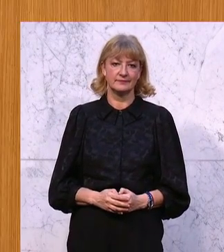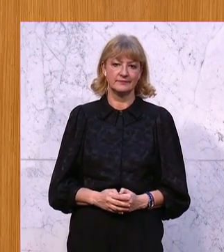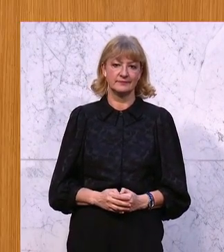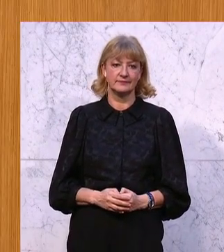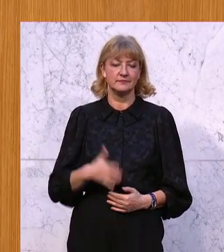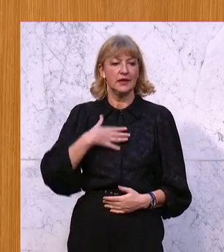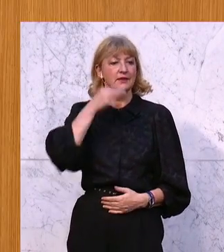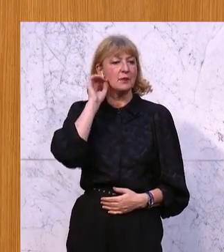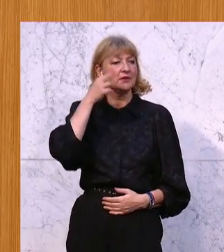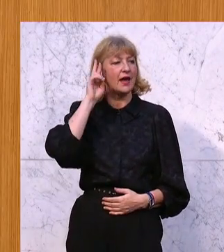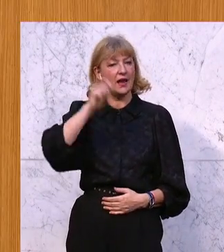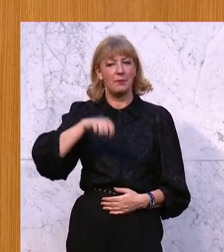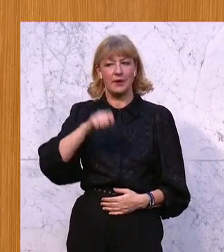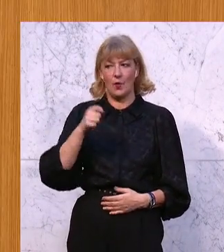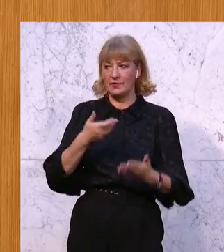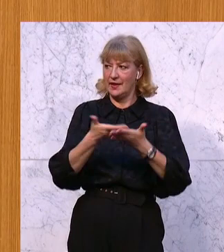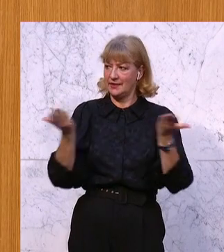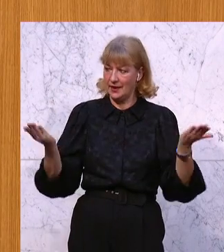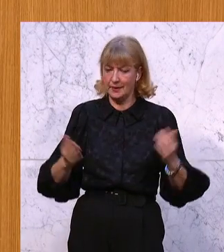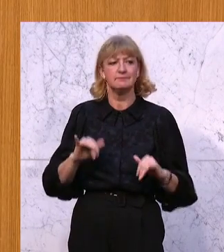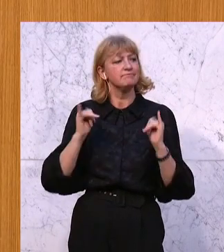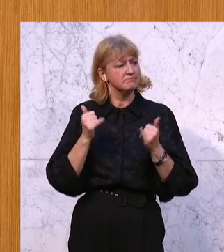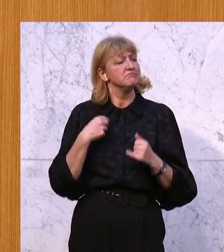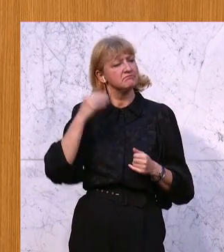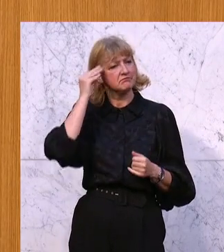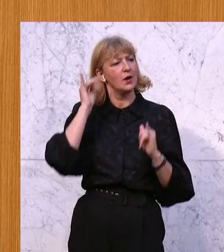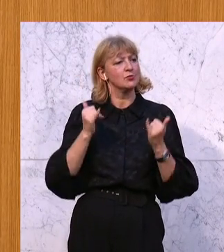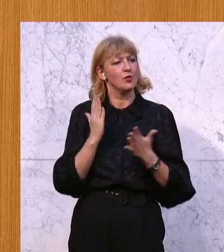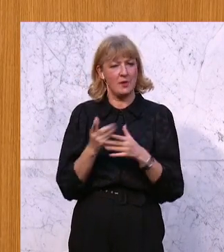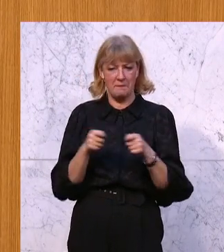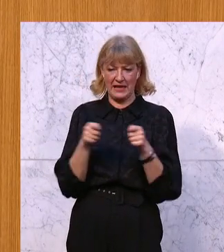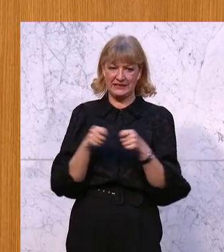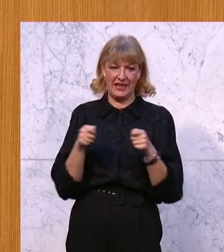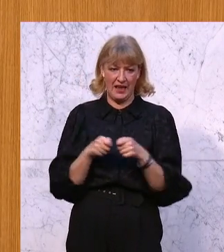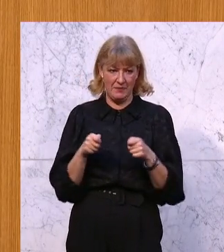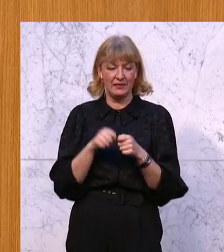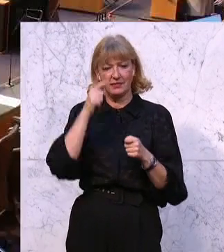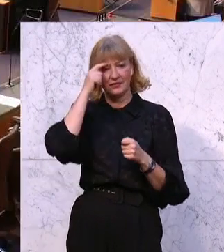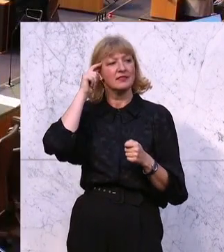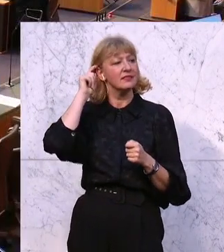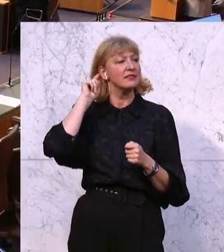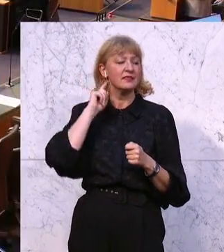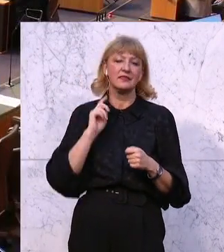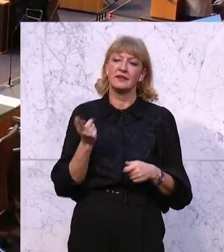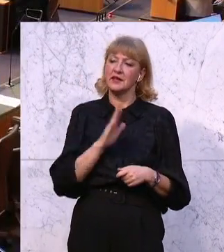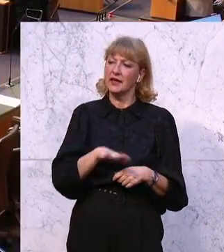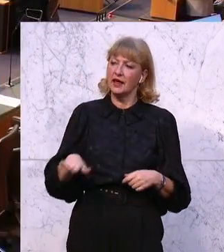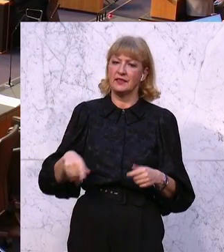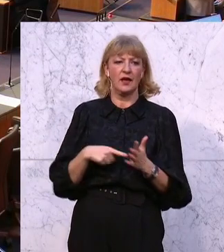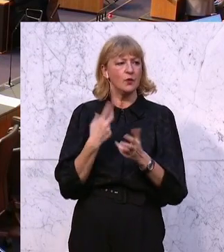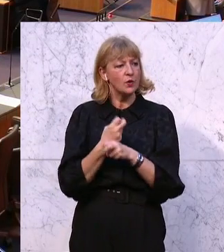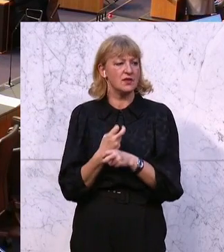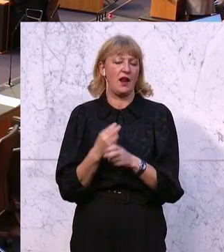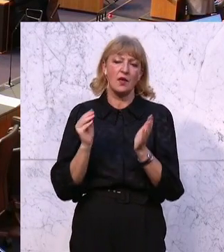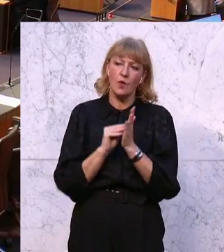Meine Damen und Herren Abgeordnete, ich bin davon überzeugt, dass wir mit diesen Maßnahmen unsere Kinder in Österreich noch